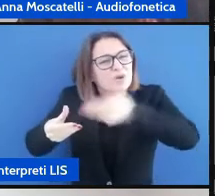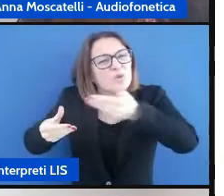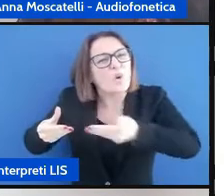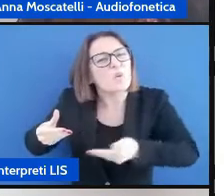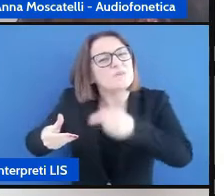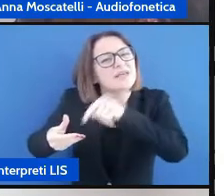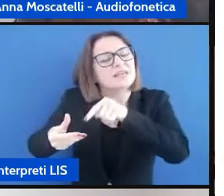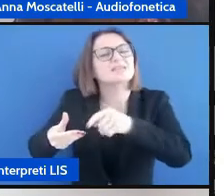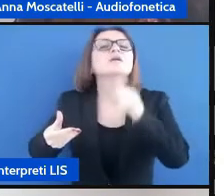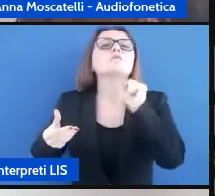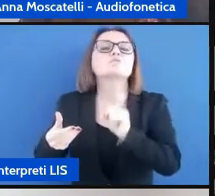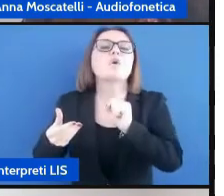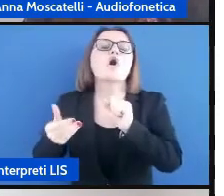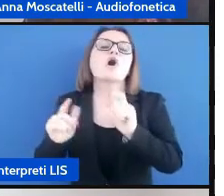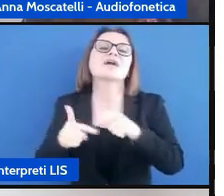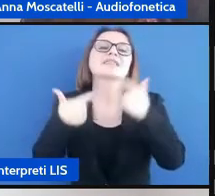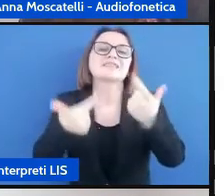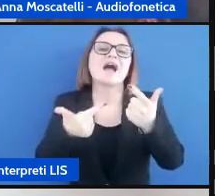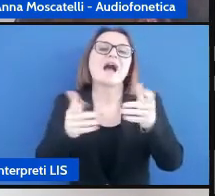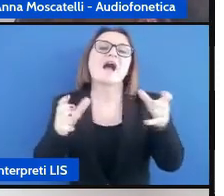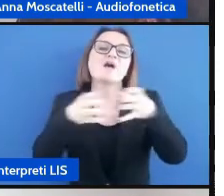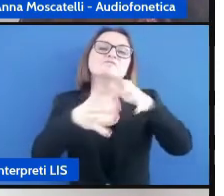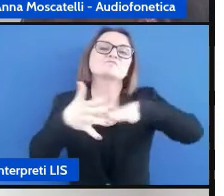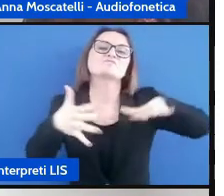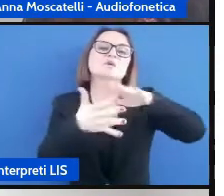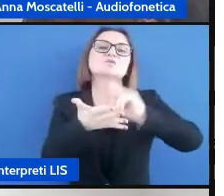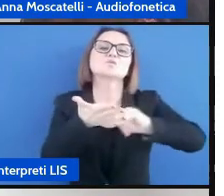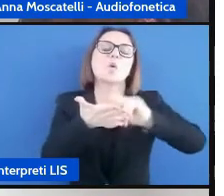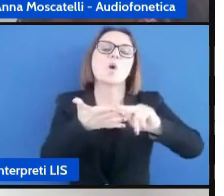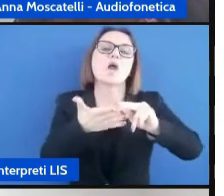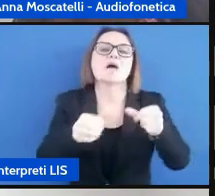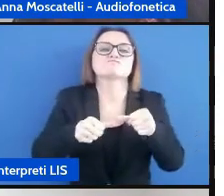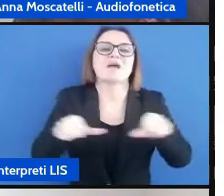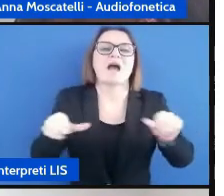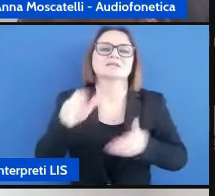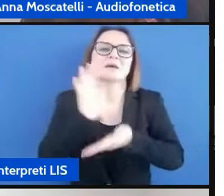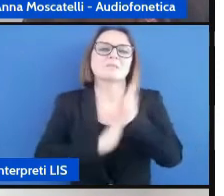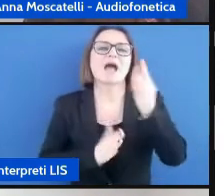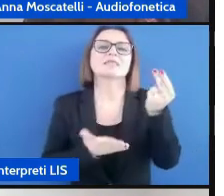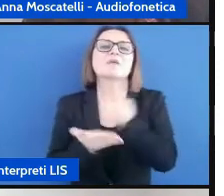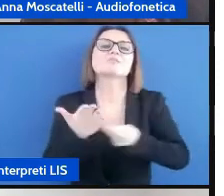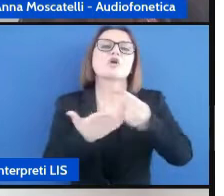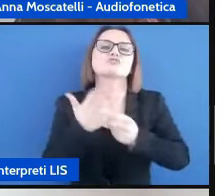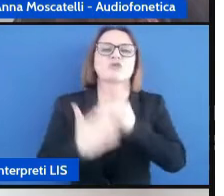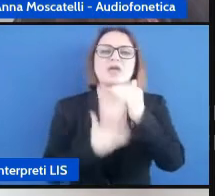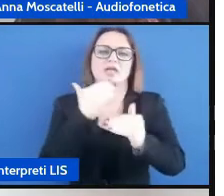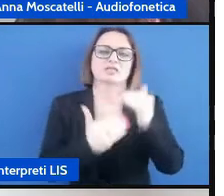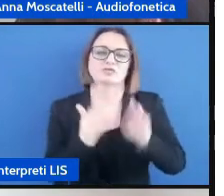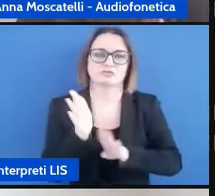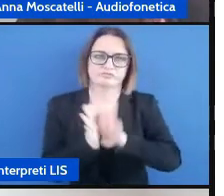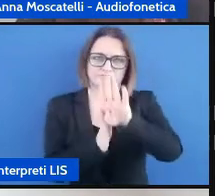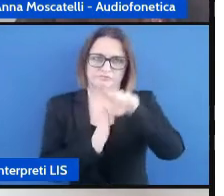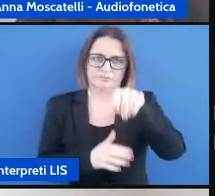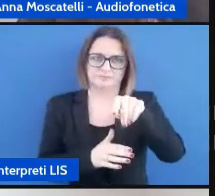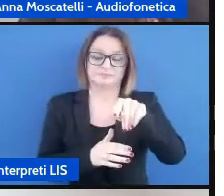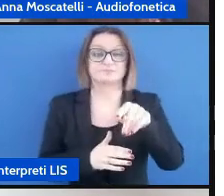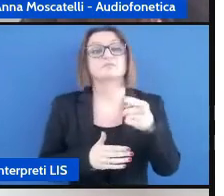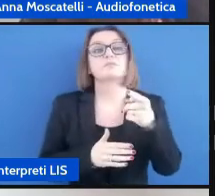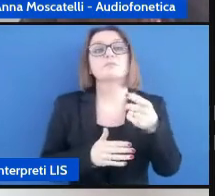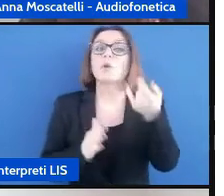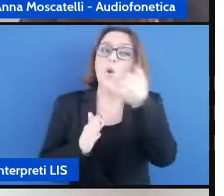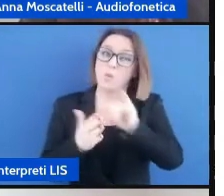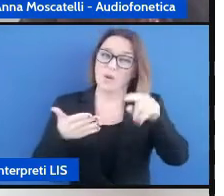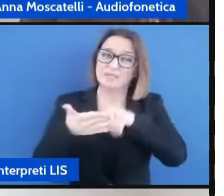possa effettivamente essere la base per una buona progettazione e in fondo ma non ultimo per